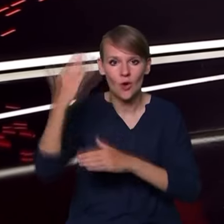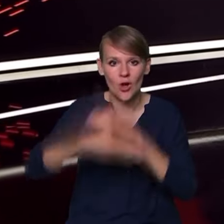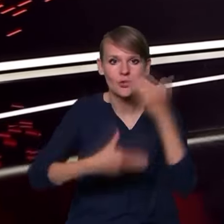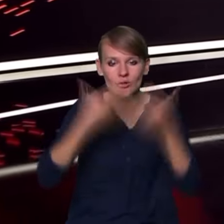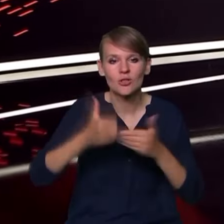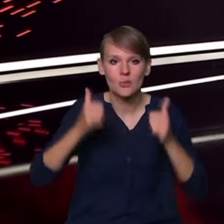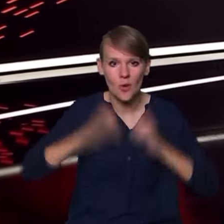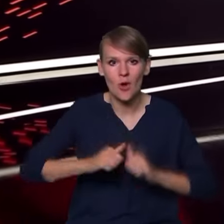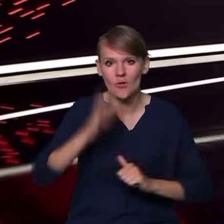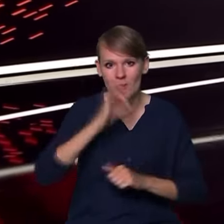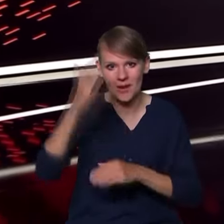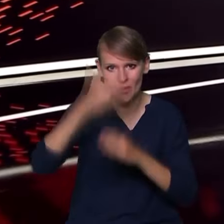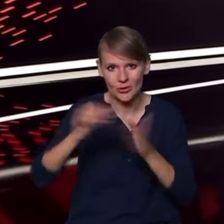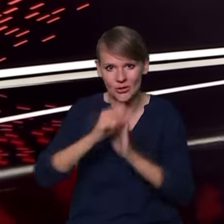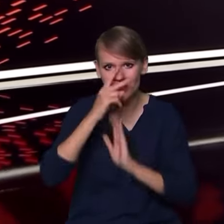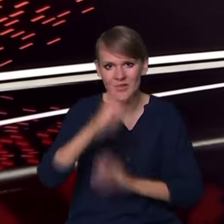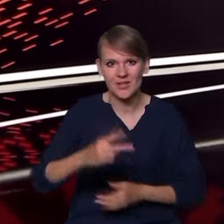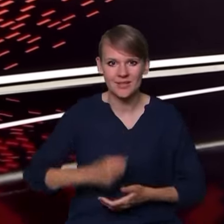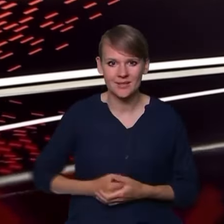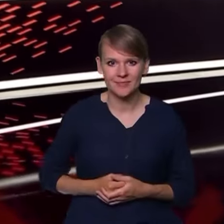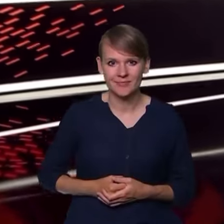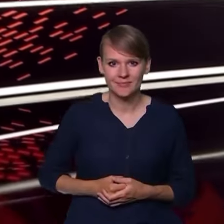spokojnej, dobrej nocy. Do zobaczenia.